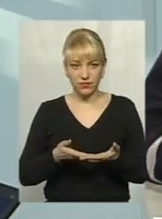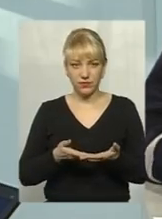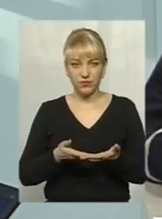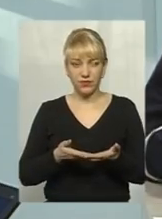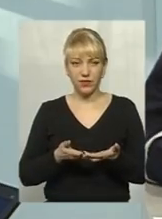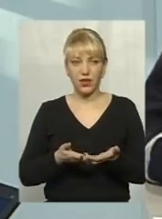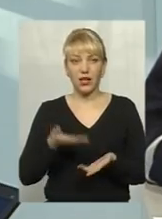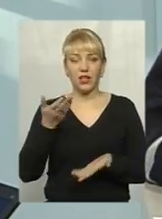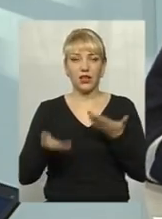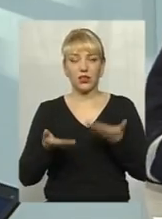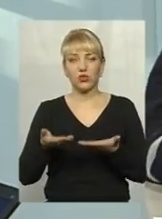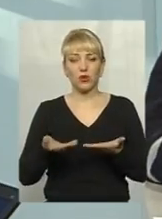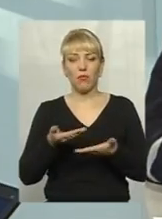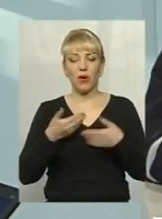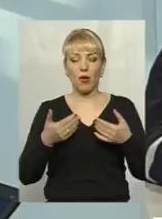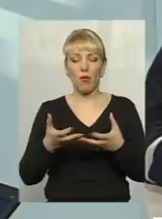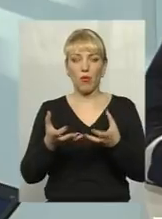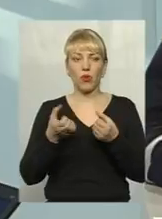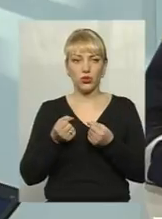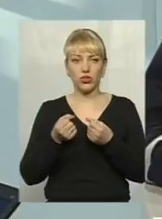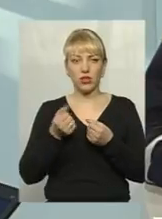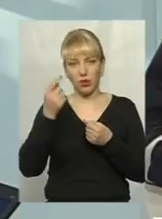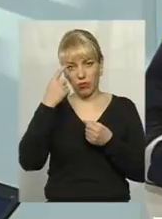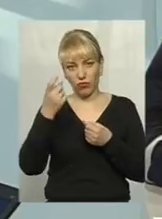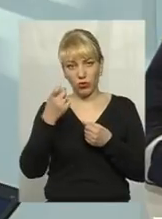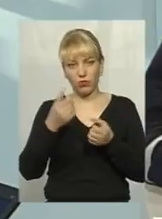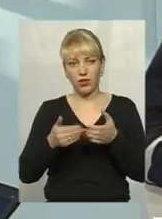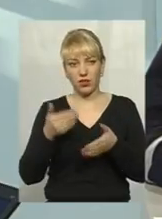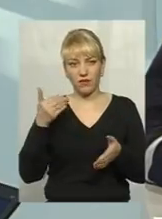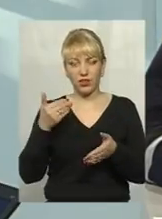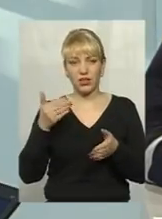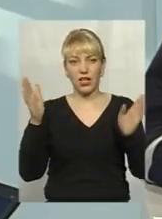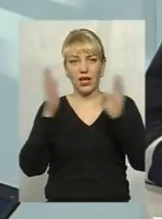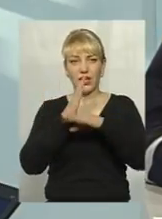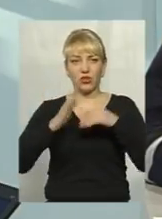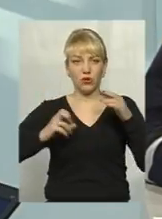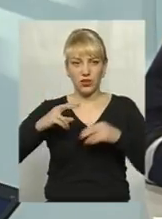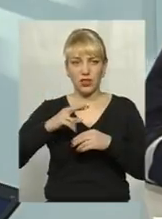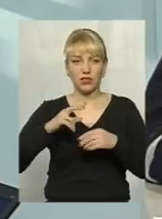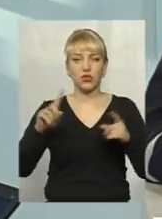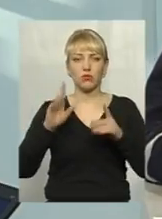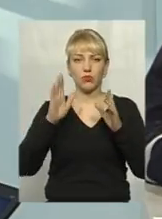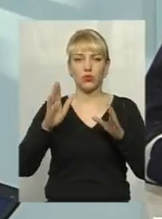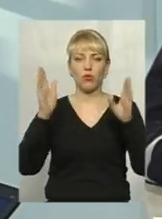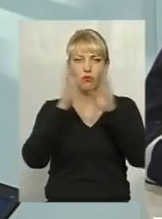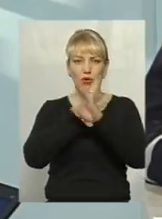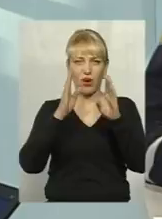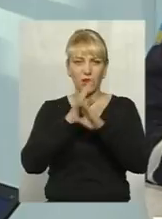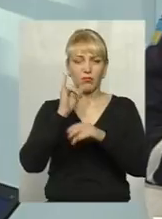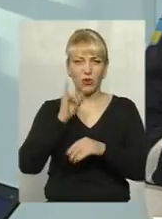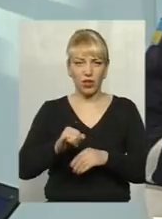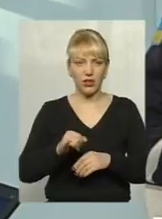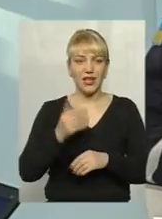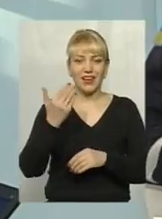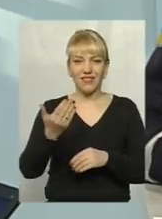Отже, якщо ми отримали повідомлення від гідромідцентру, що насувається погодні умови, і ви живете за 40-50